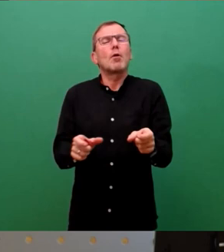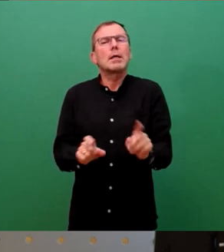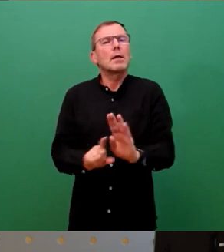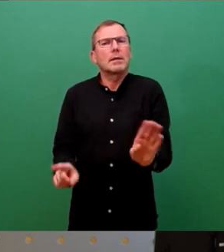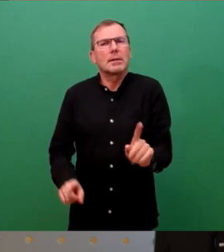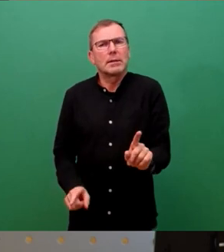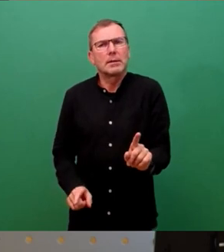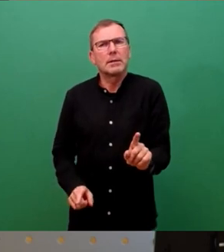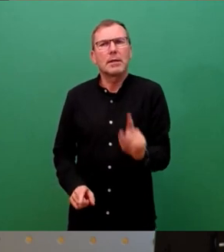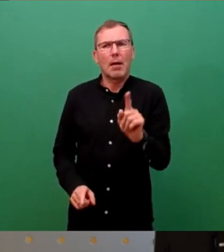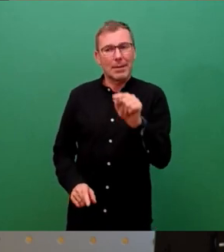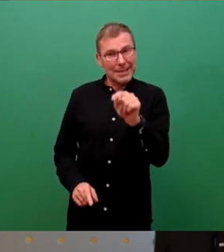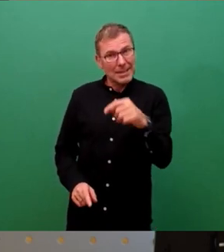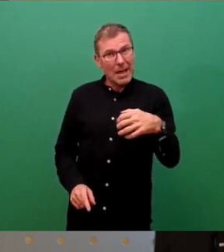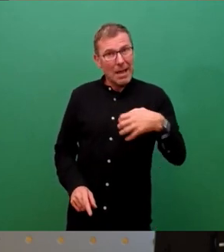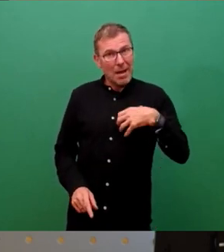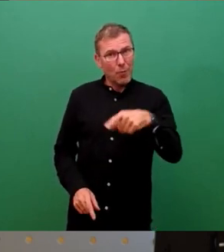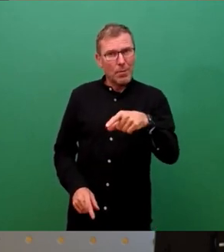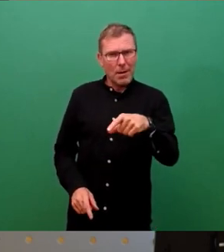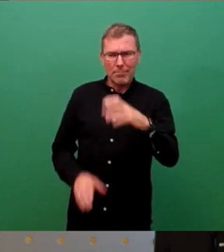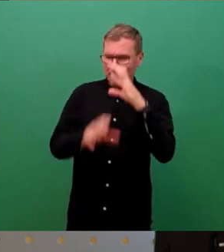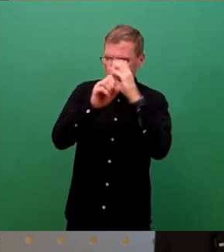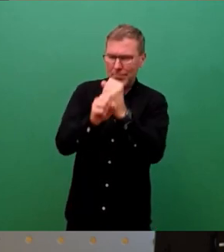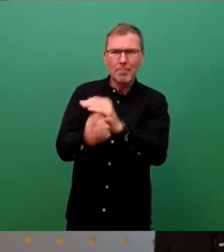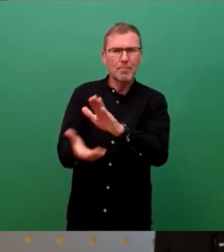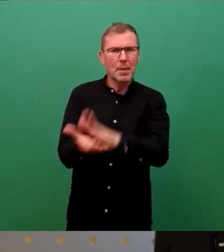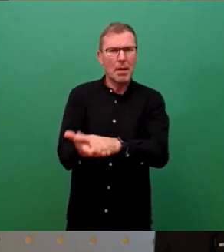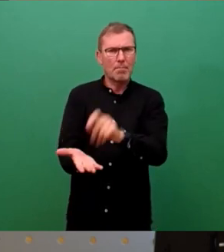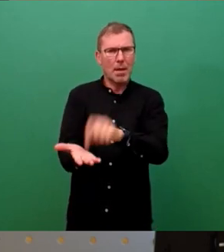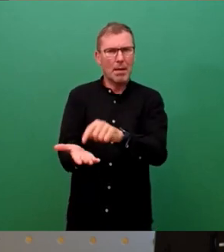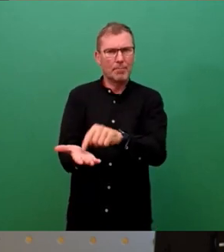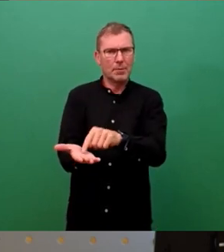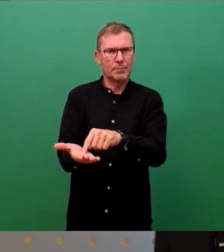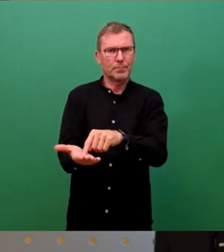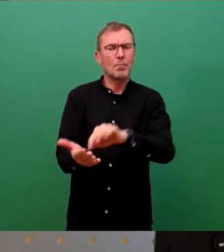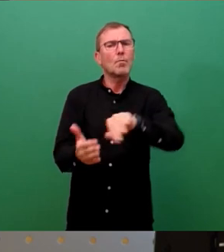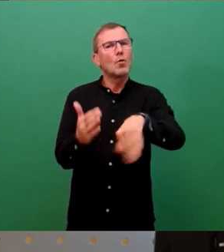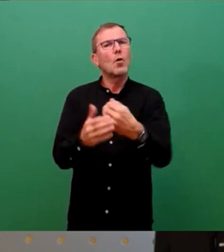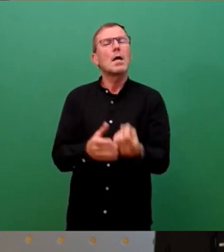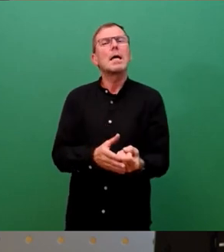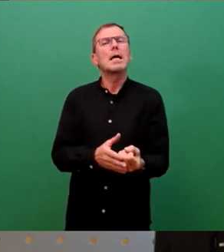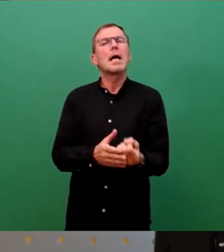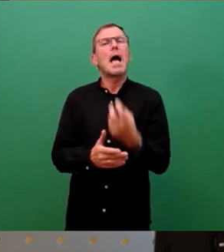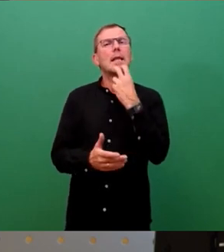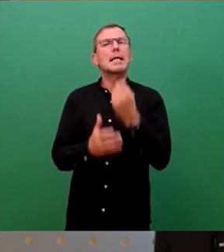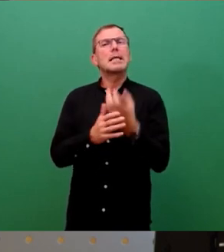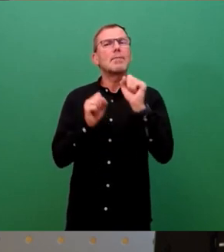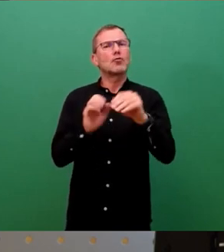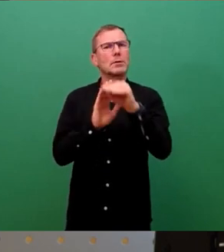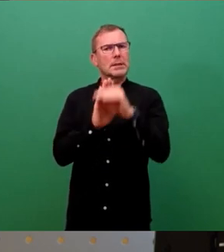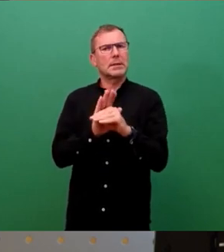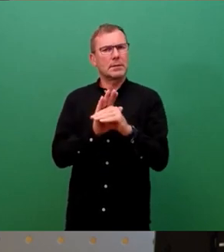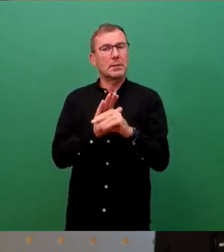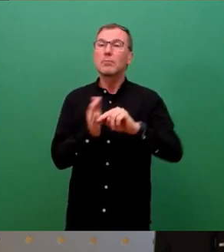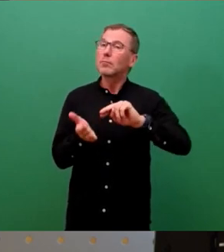Problem unser Augenmerk lenken und müssen hier auch im neuen Energie- und Klimaschutzkonzept im Prinzip technischen Entwicklungen der